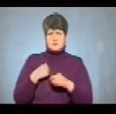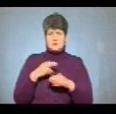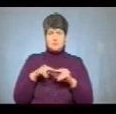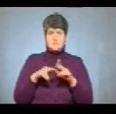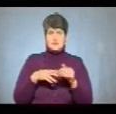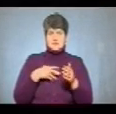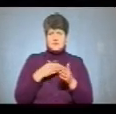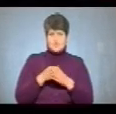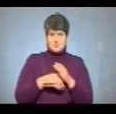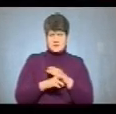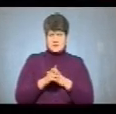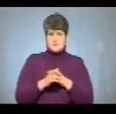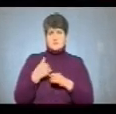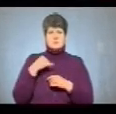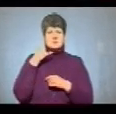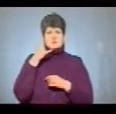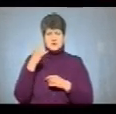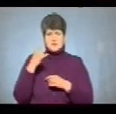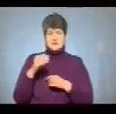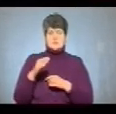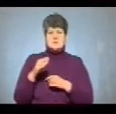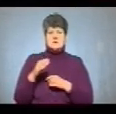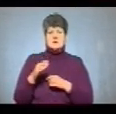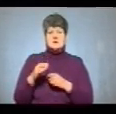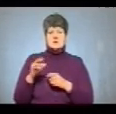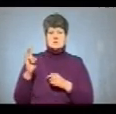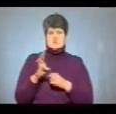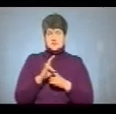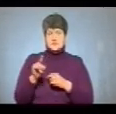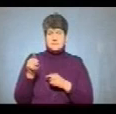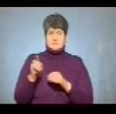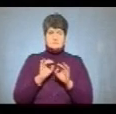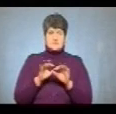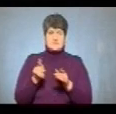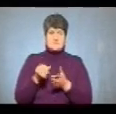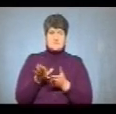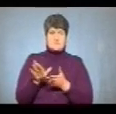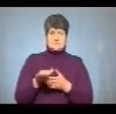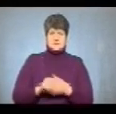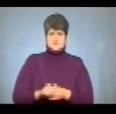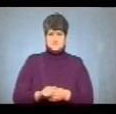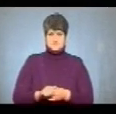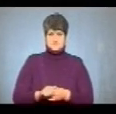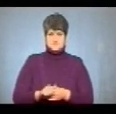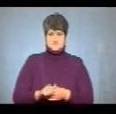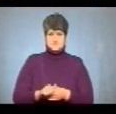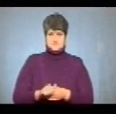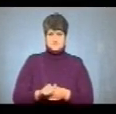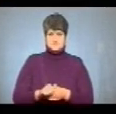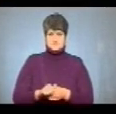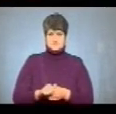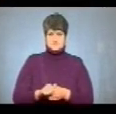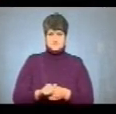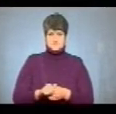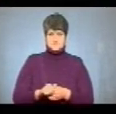собі свою церкву. Ми зателефонували до отця Олега Синовецького. Від коментарів він відмовився. Указ, що ви офіційно приймаєте